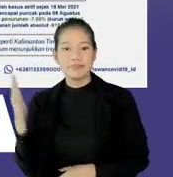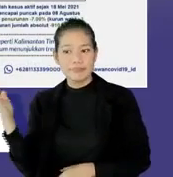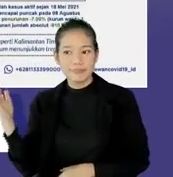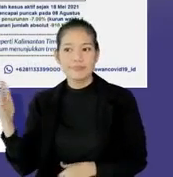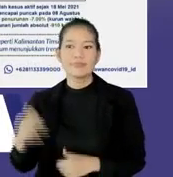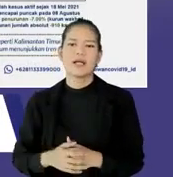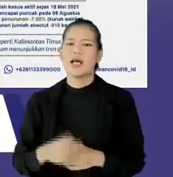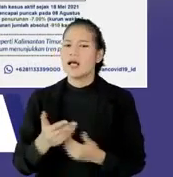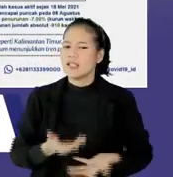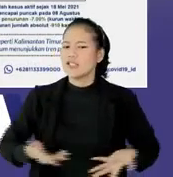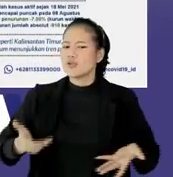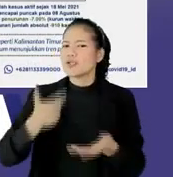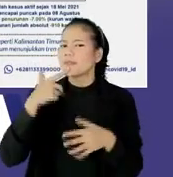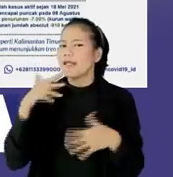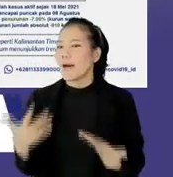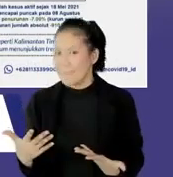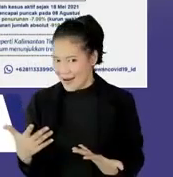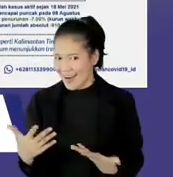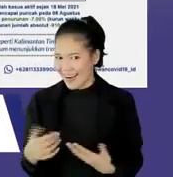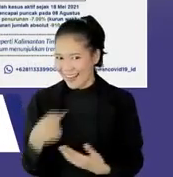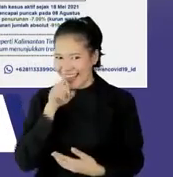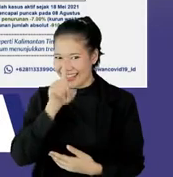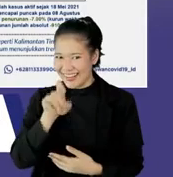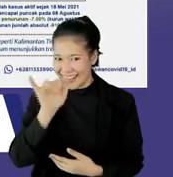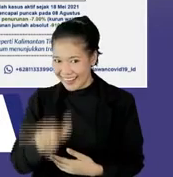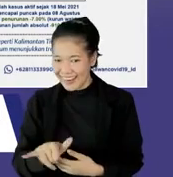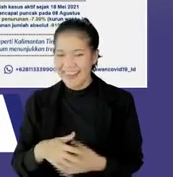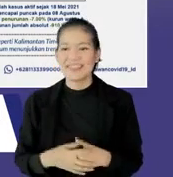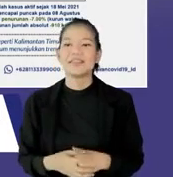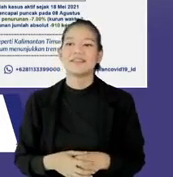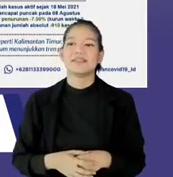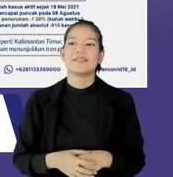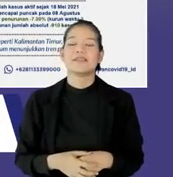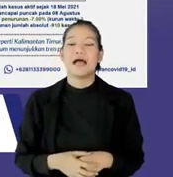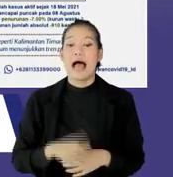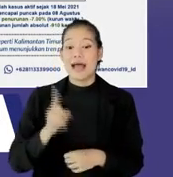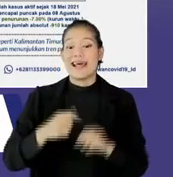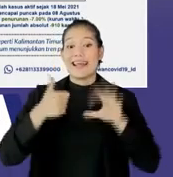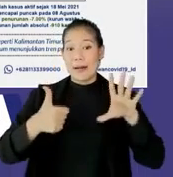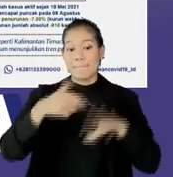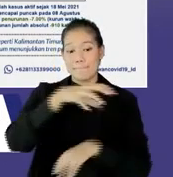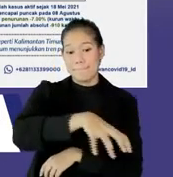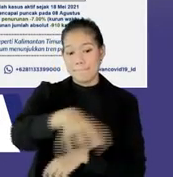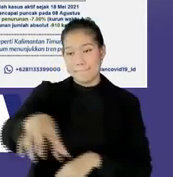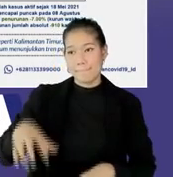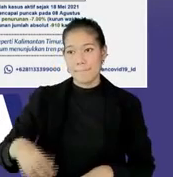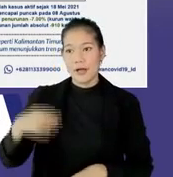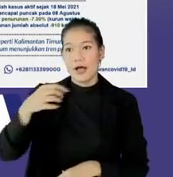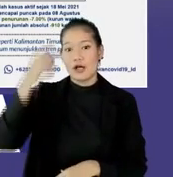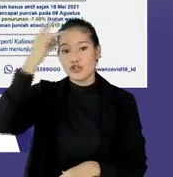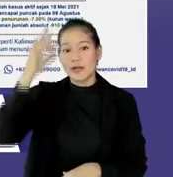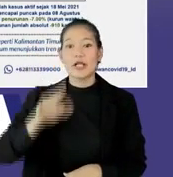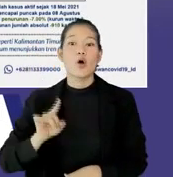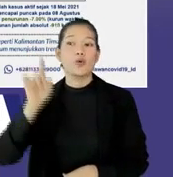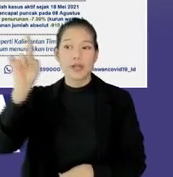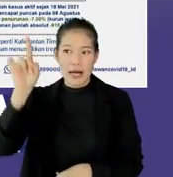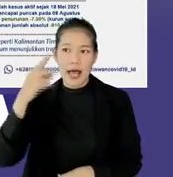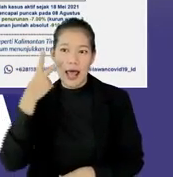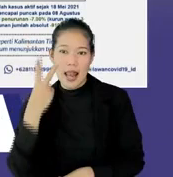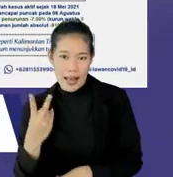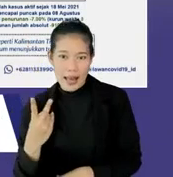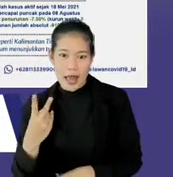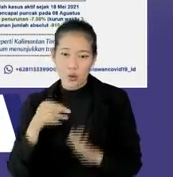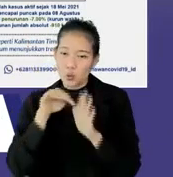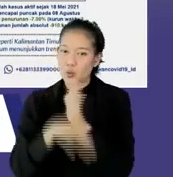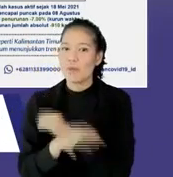jadi sekarang kondisinya gimana di sana? Nah itu kan pertanyaannya ya. Nah kita ambil 6 di sini, Sumatera Utara masih belum terlihat